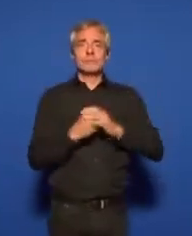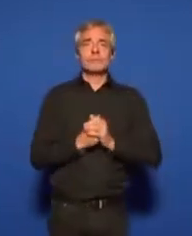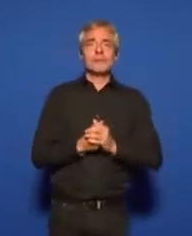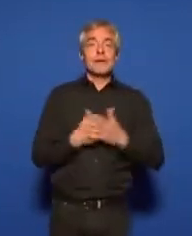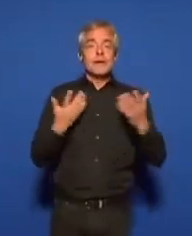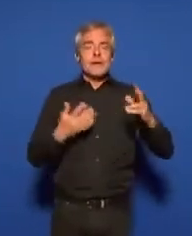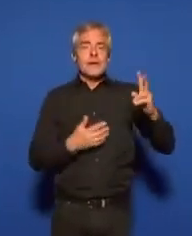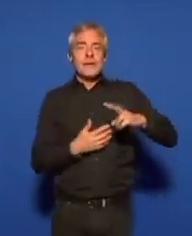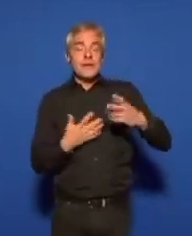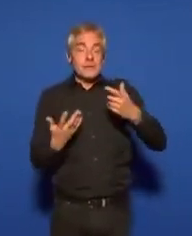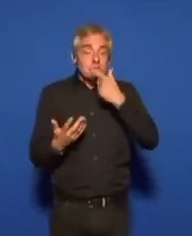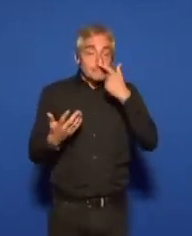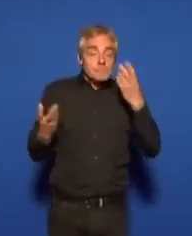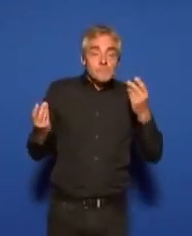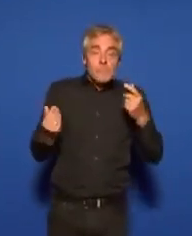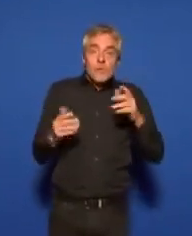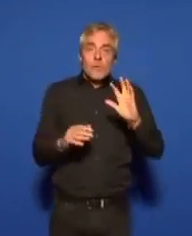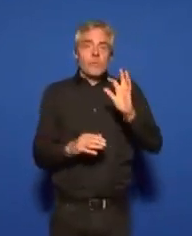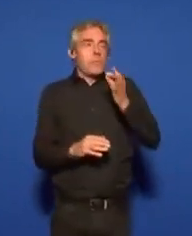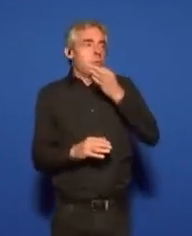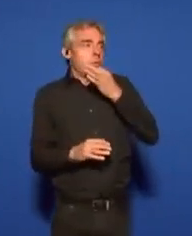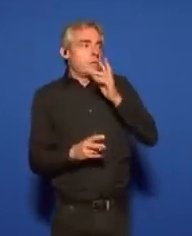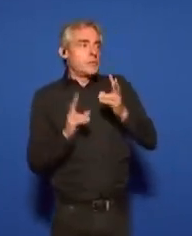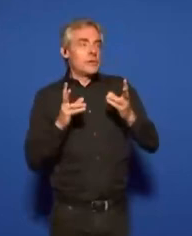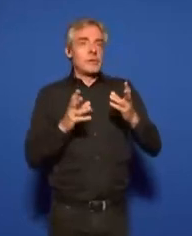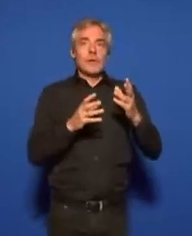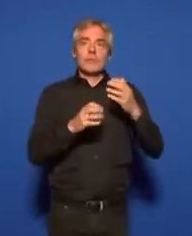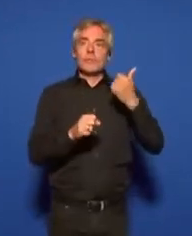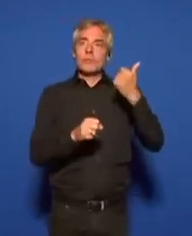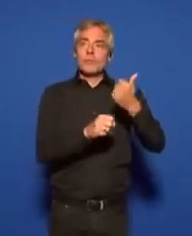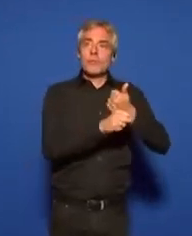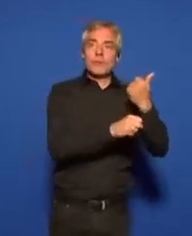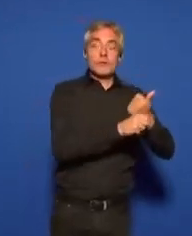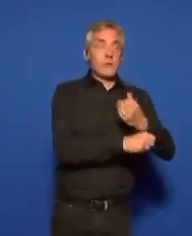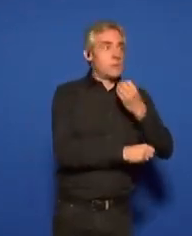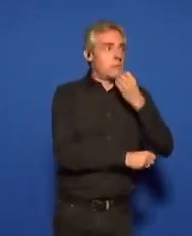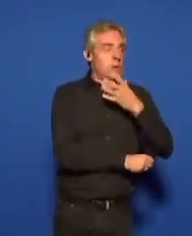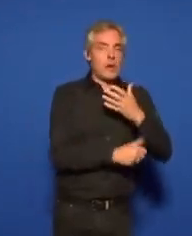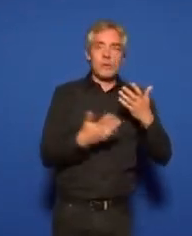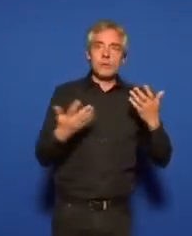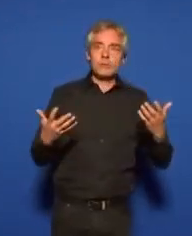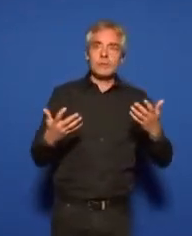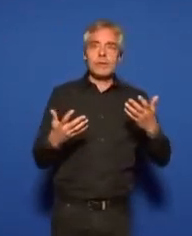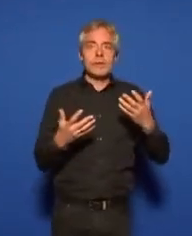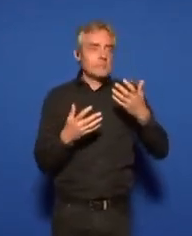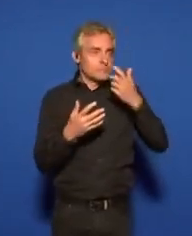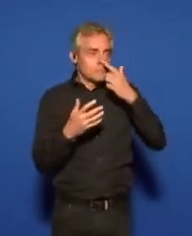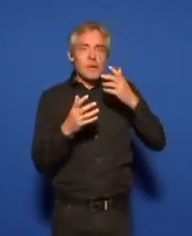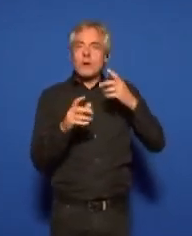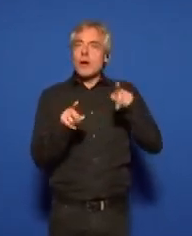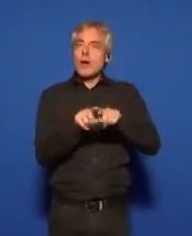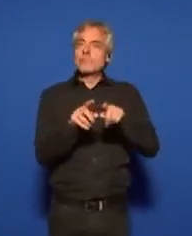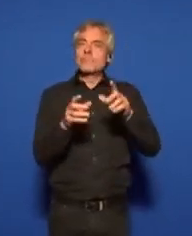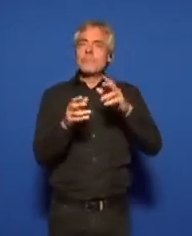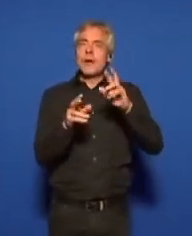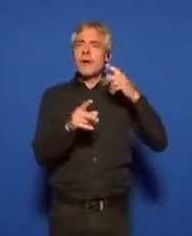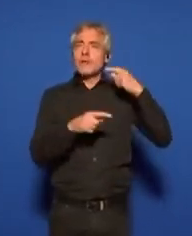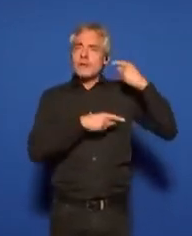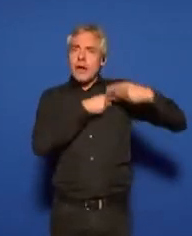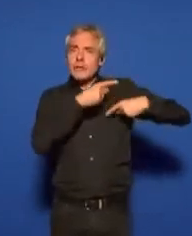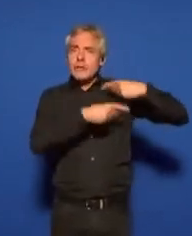C'est une occasion annuelle, et c'est bien que s'instaurent ainsi des